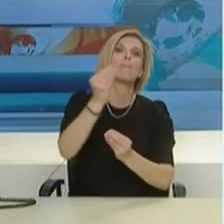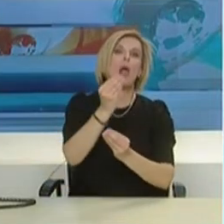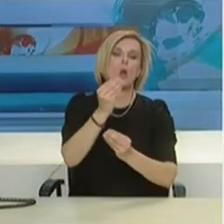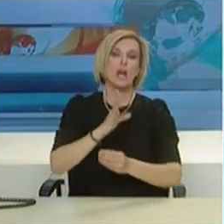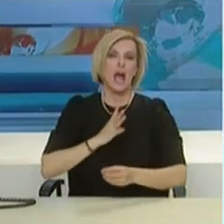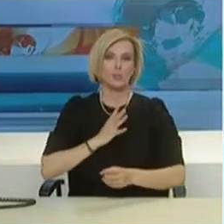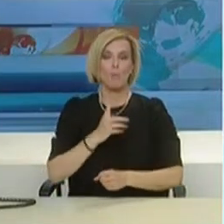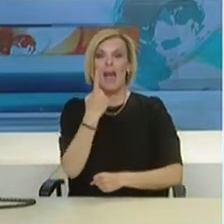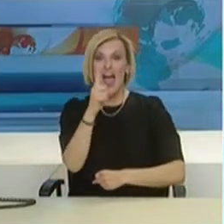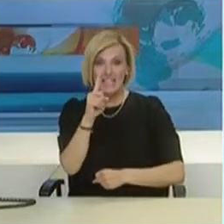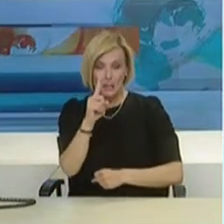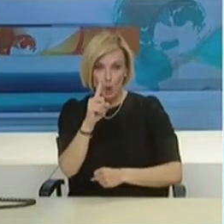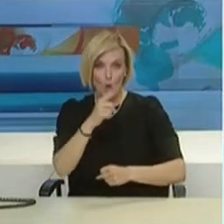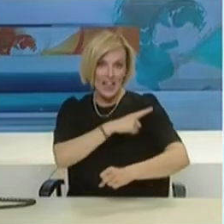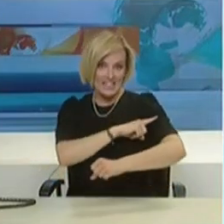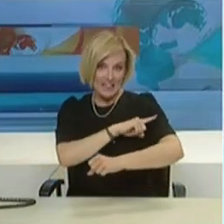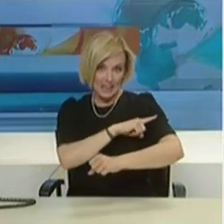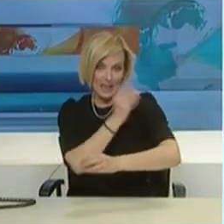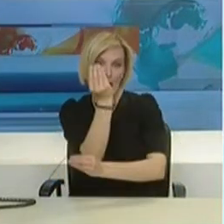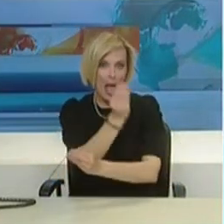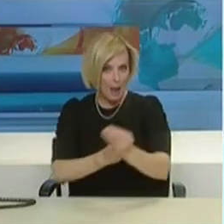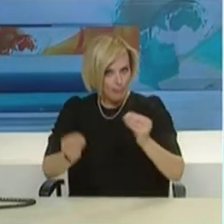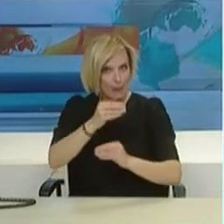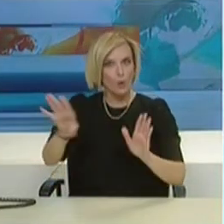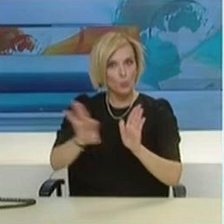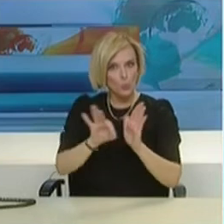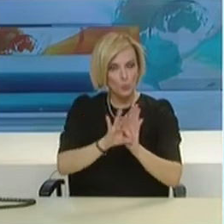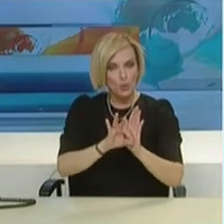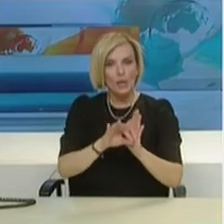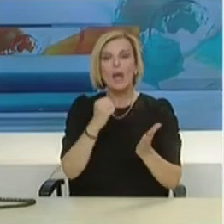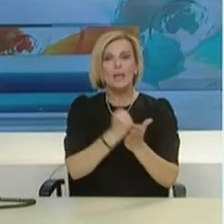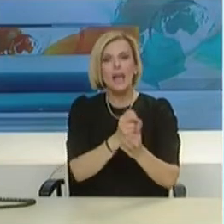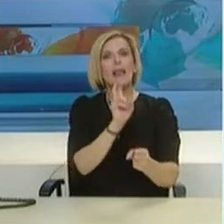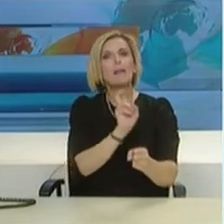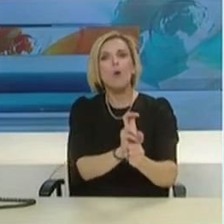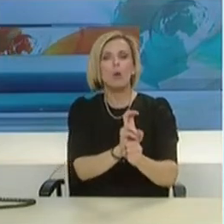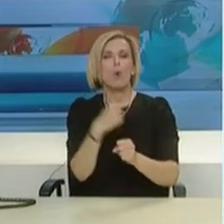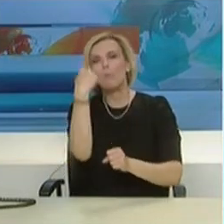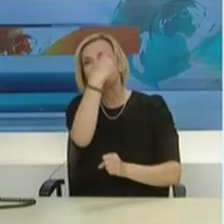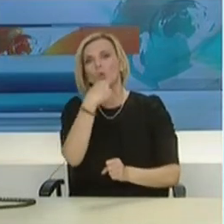410 περίπου, λοιπούκουρικού προσωπικού.